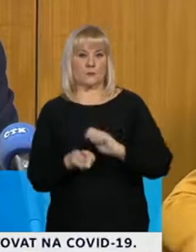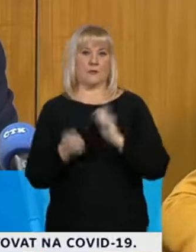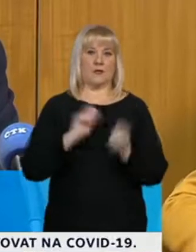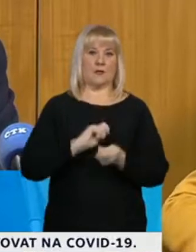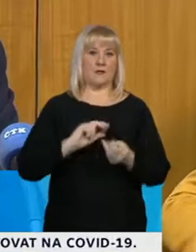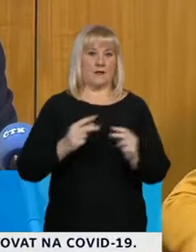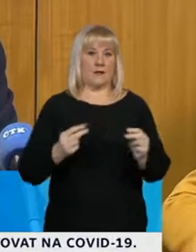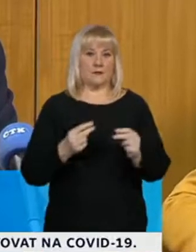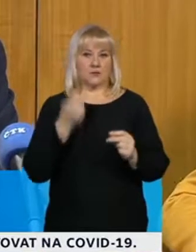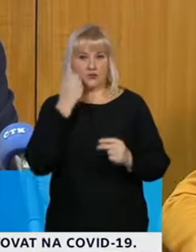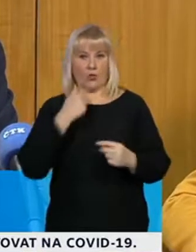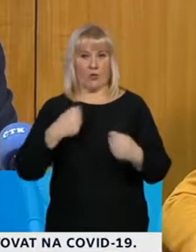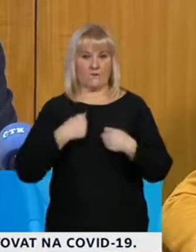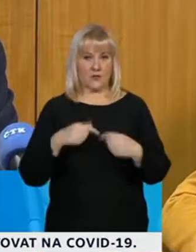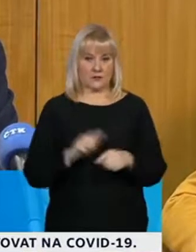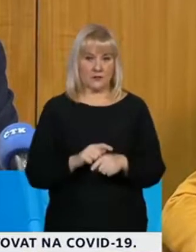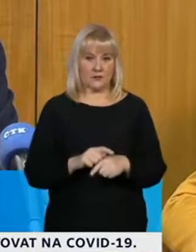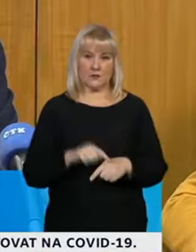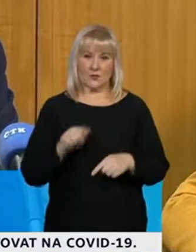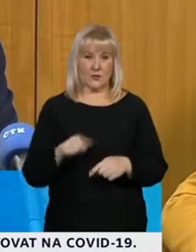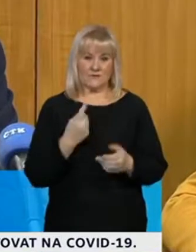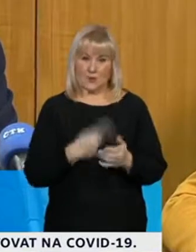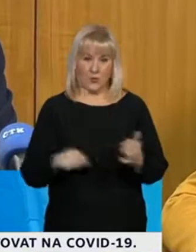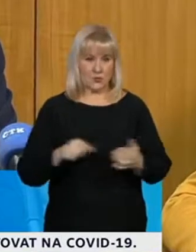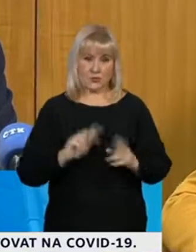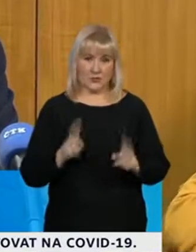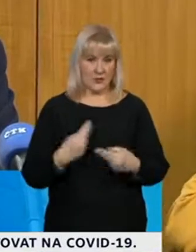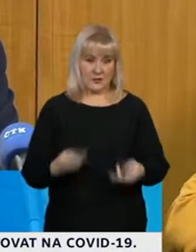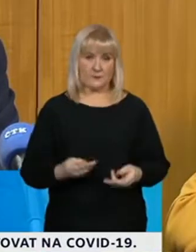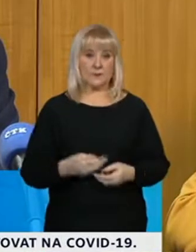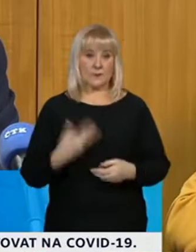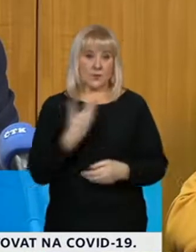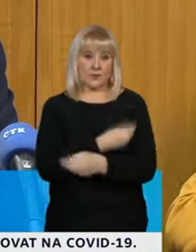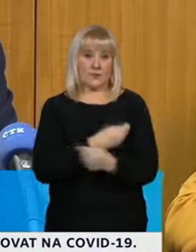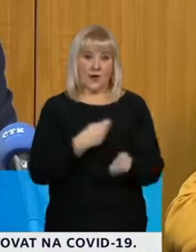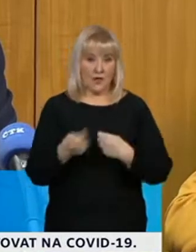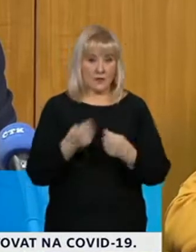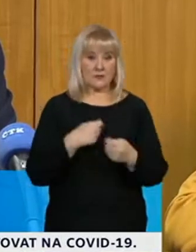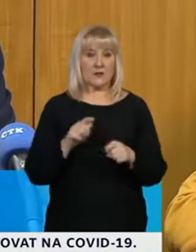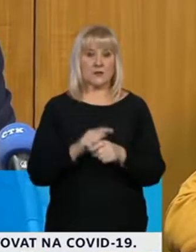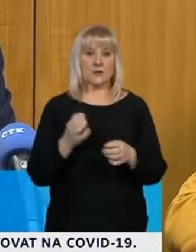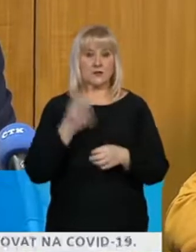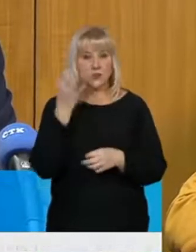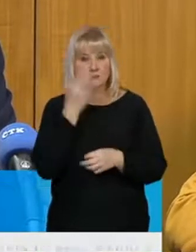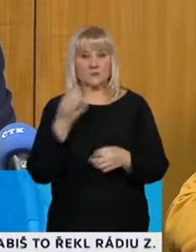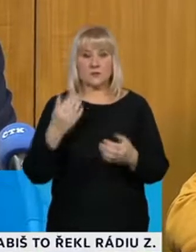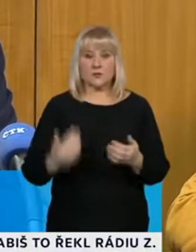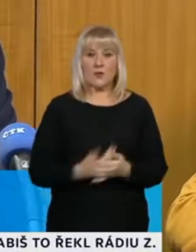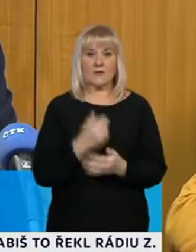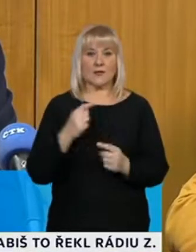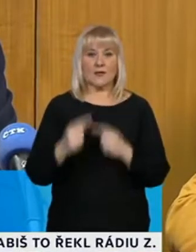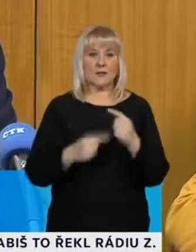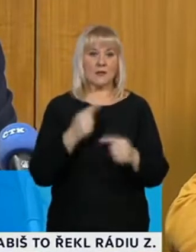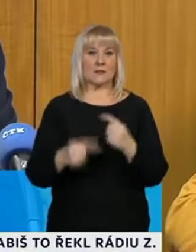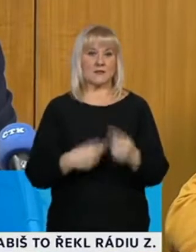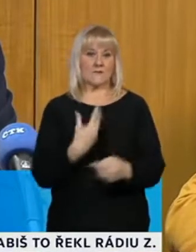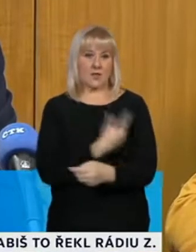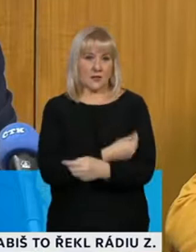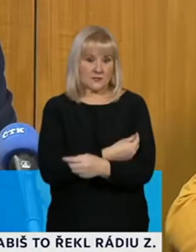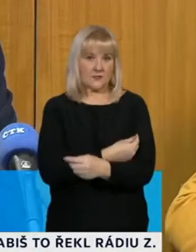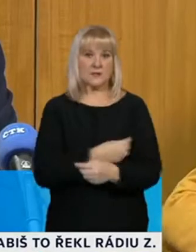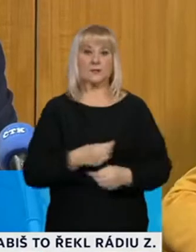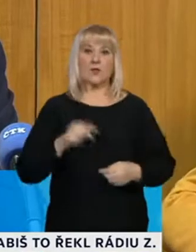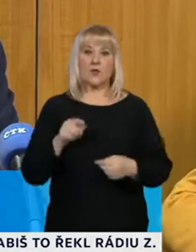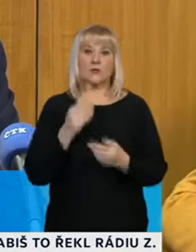informaci člověka. To není možné. Očkovací látka i u těch nejnovějších takzvaných genetických vakcín se